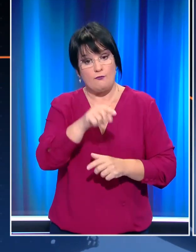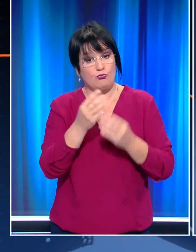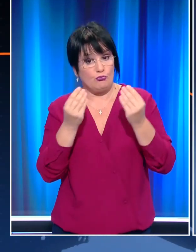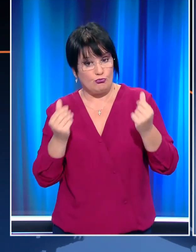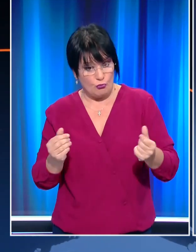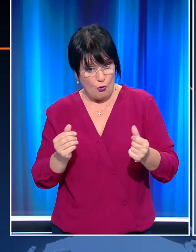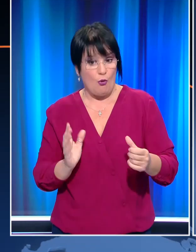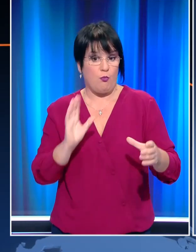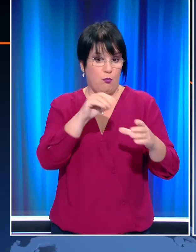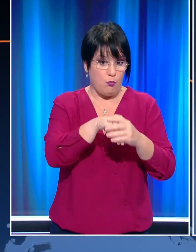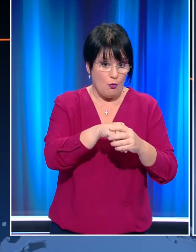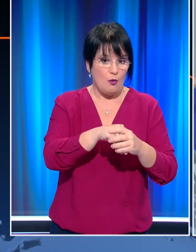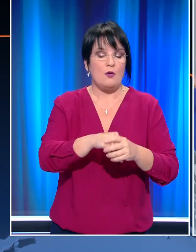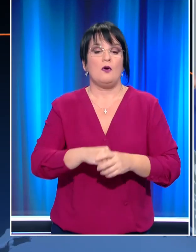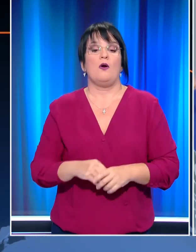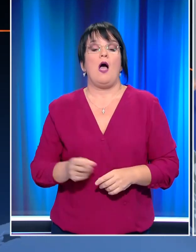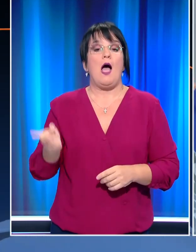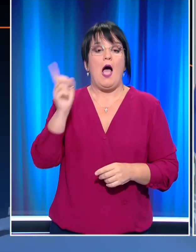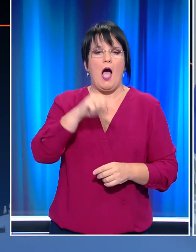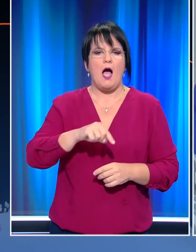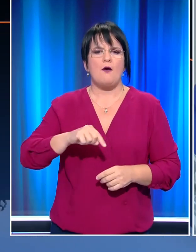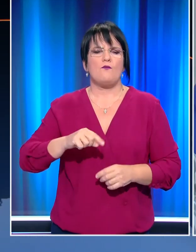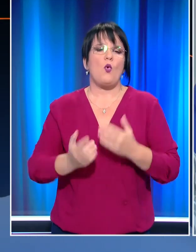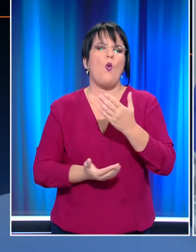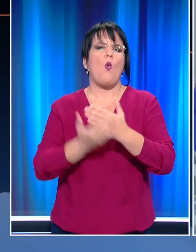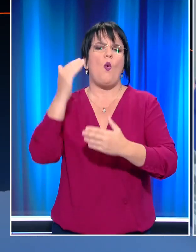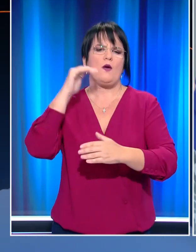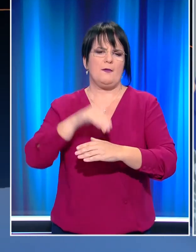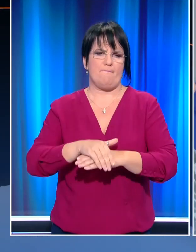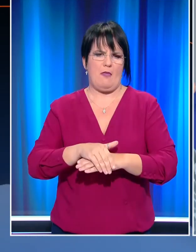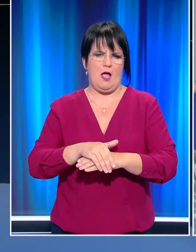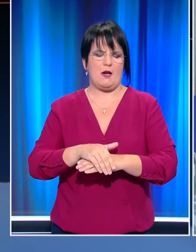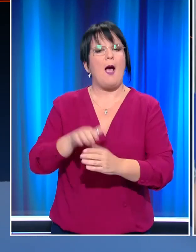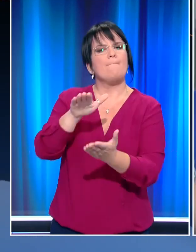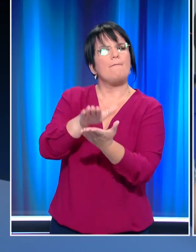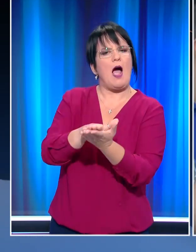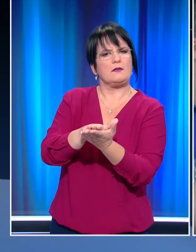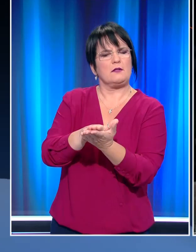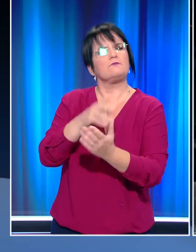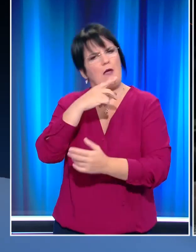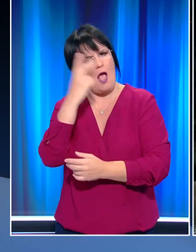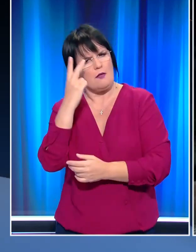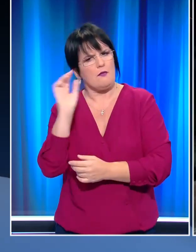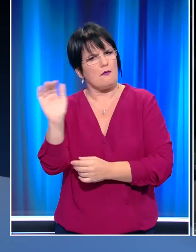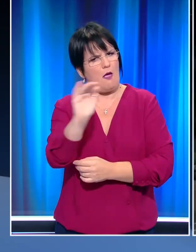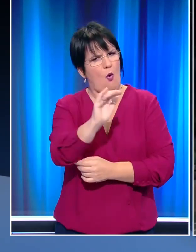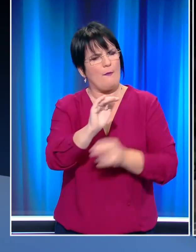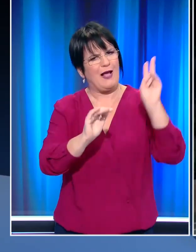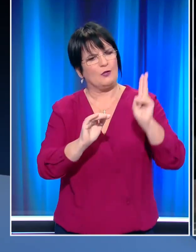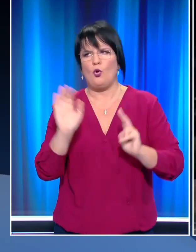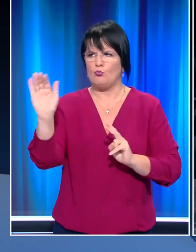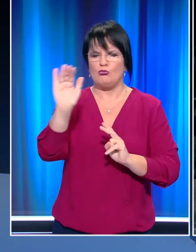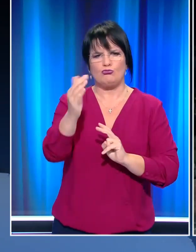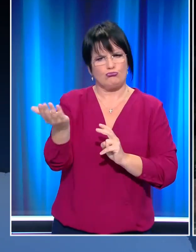μπήκαν και θα μπουν από αύριο όλη την ημέρα μάρτυρες, έχουν το δικαίωμα να το κάνουν αυτό οι κατηγορούμενοι,